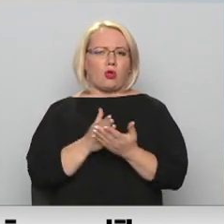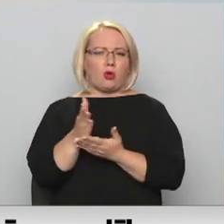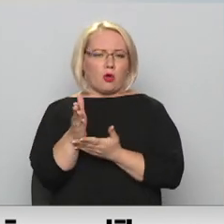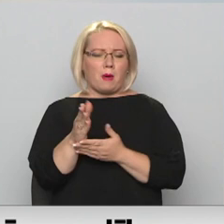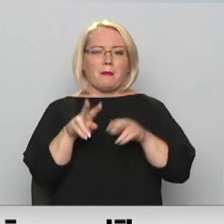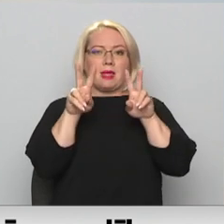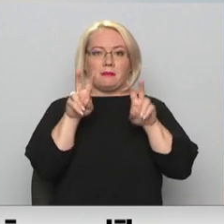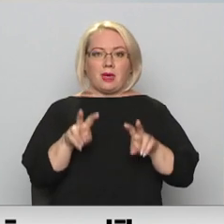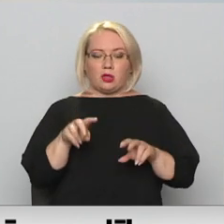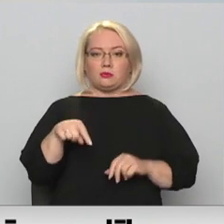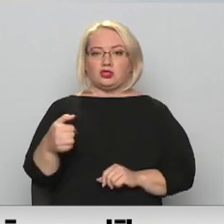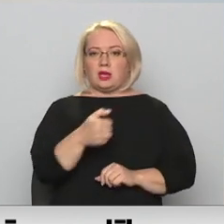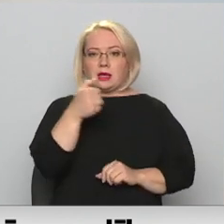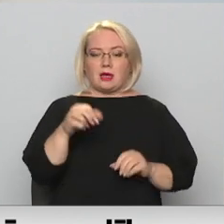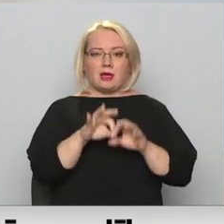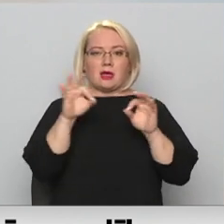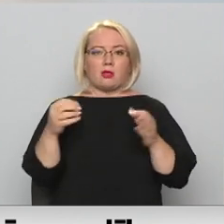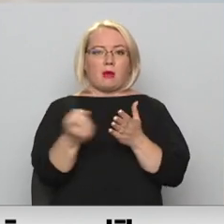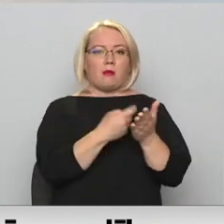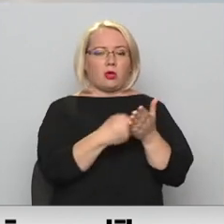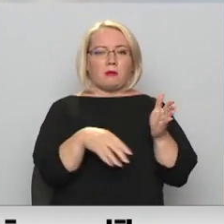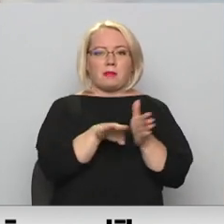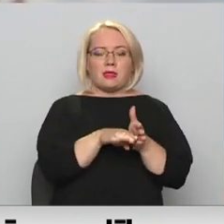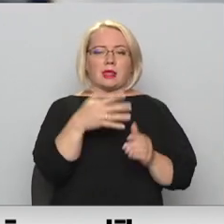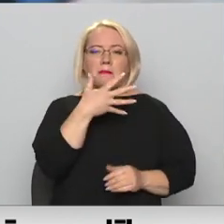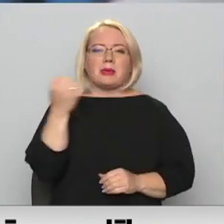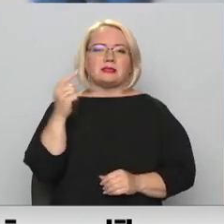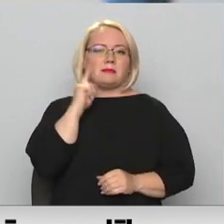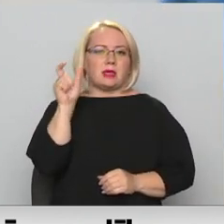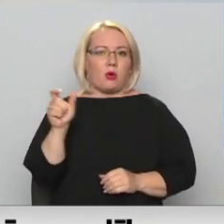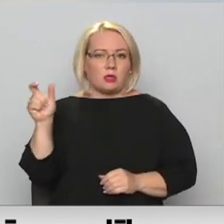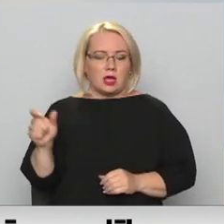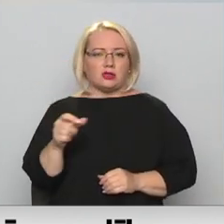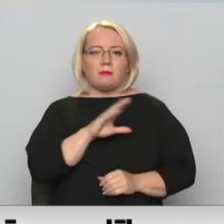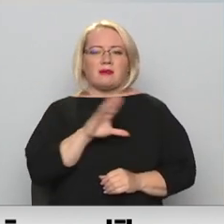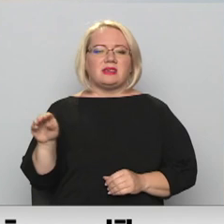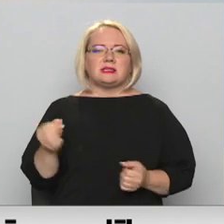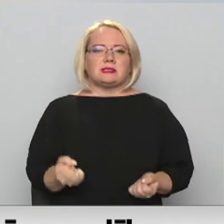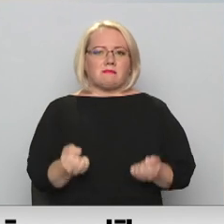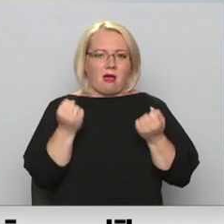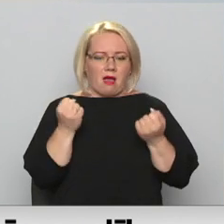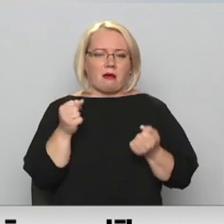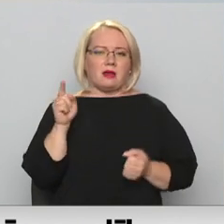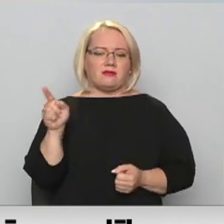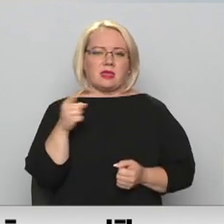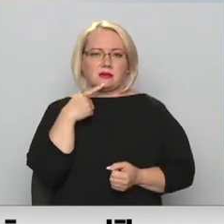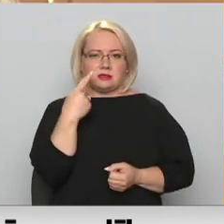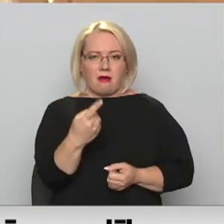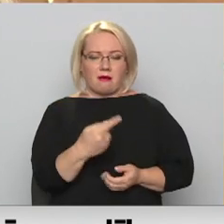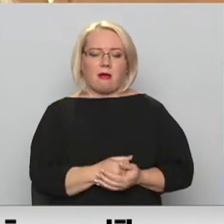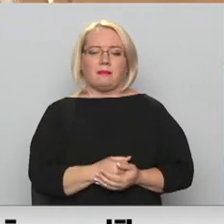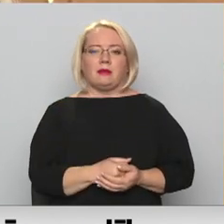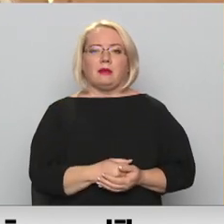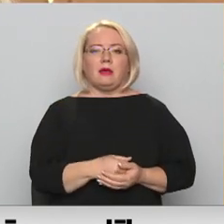pētījums, kurā šī gada sākuma aptaujāt gandrīz 500 jauniešu visā Latvijā, bijis viens no smagākajiem. Viņa atzīst. Dāļa jaunieši